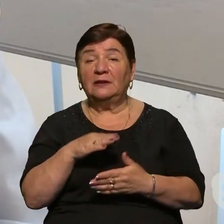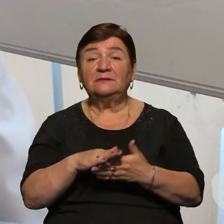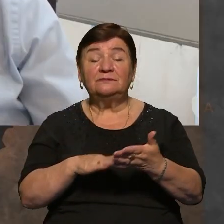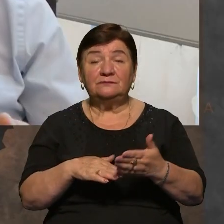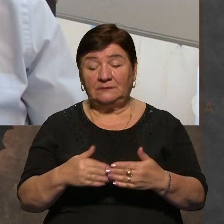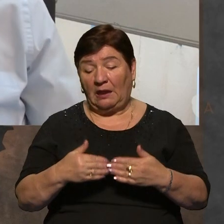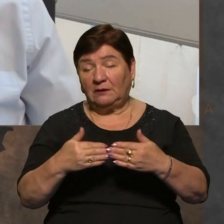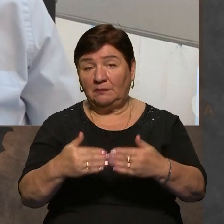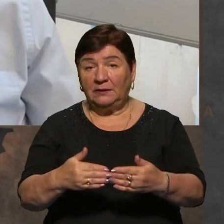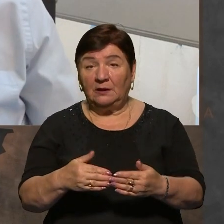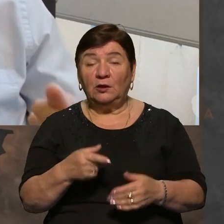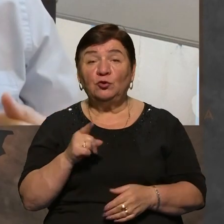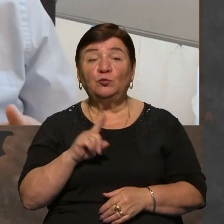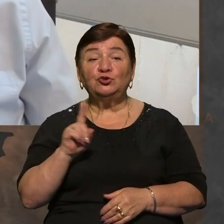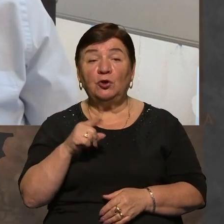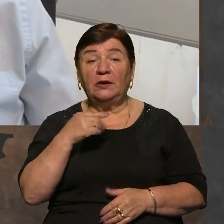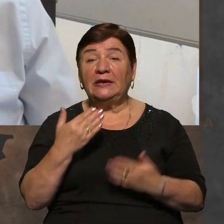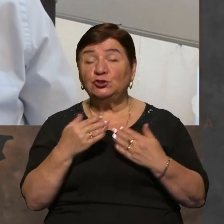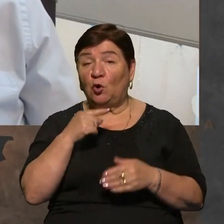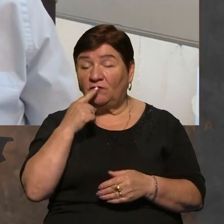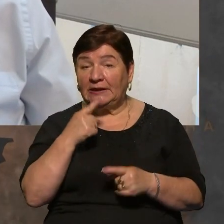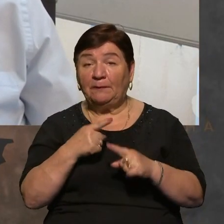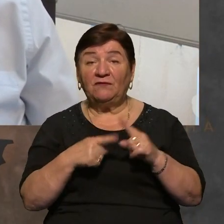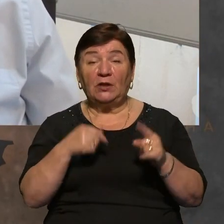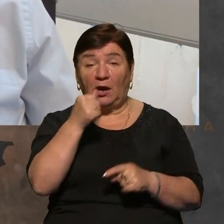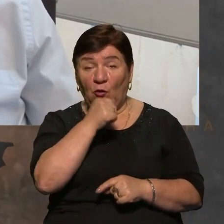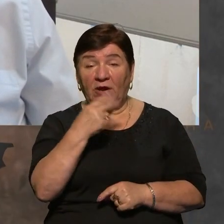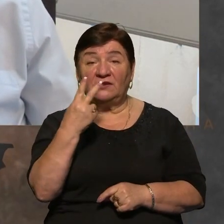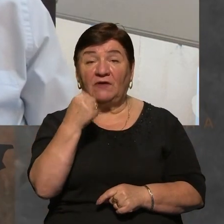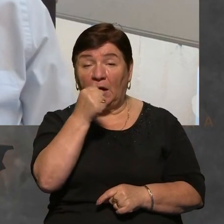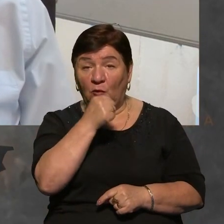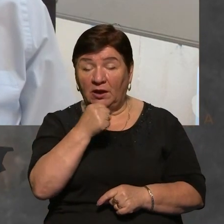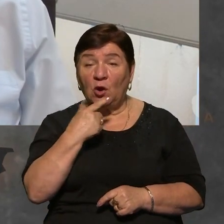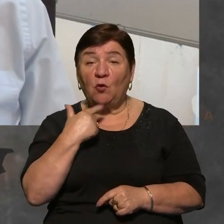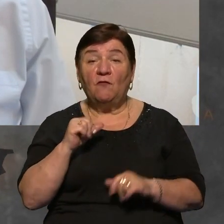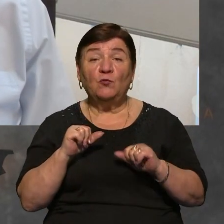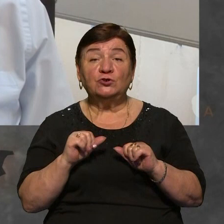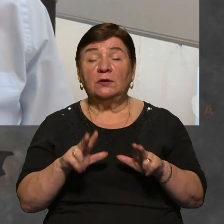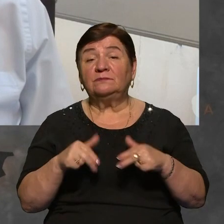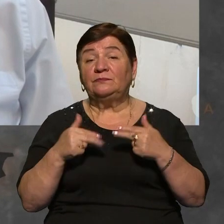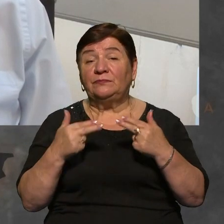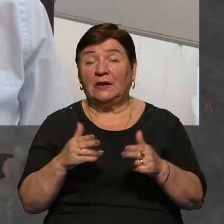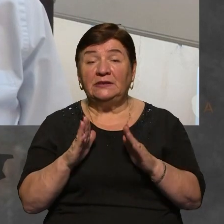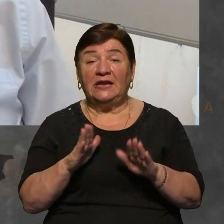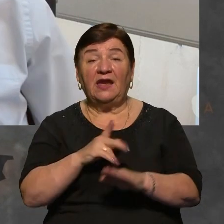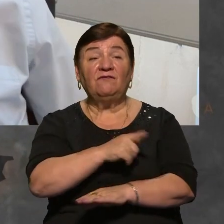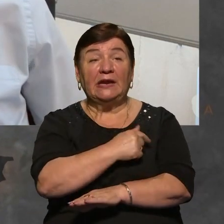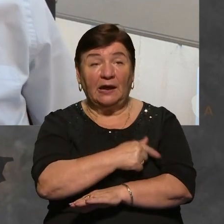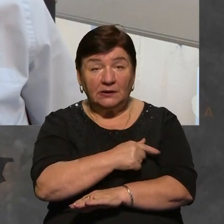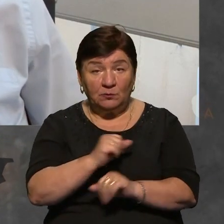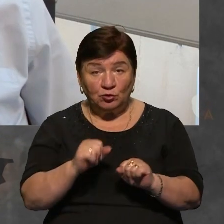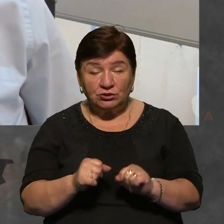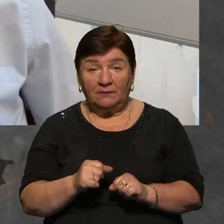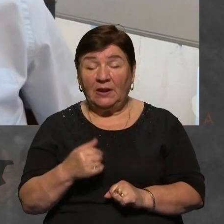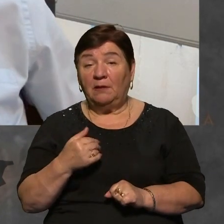етапі. Тому що якщо говорити півтора роки назад, два роки назад, то кров можна було переливати виключно тільки в лікарні. І